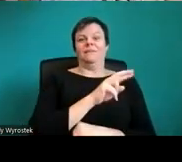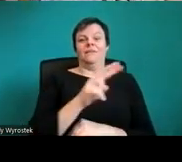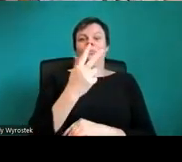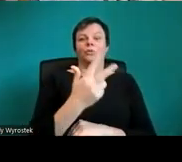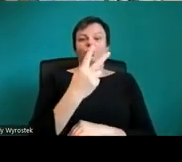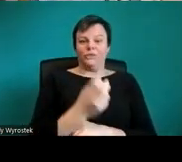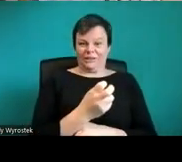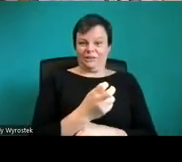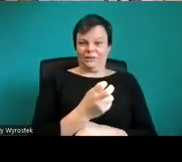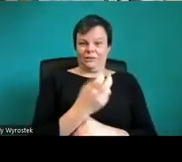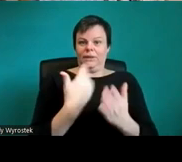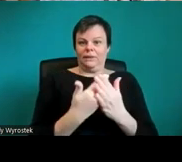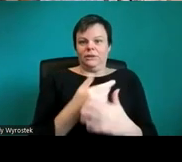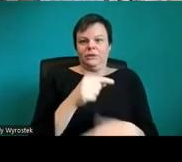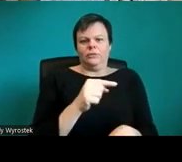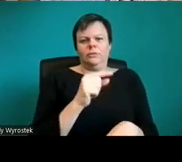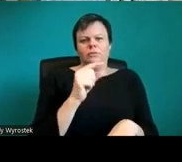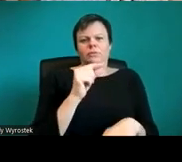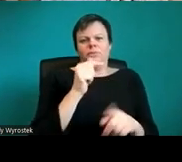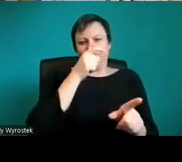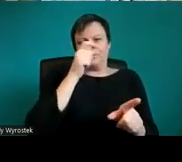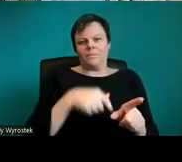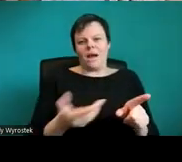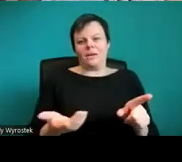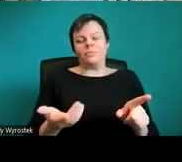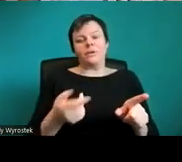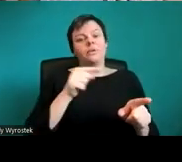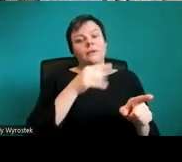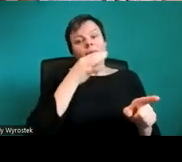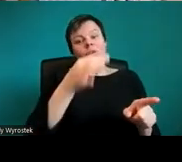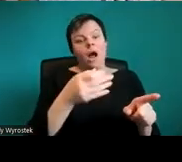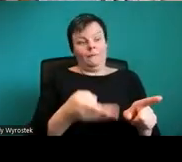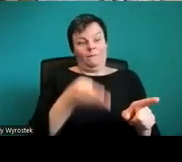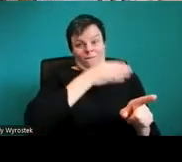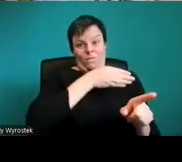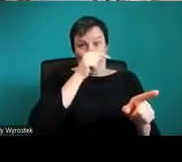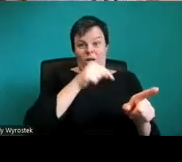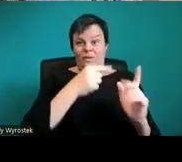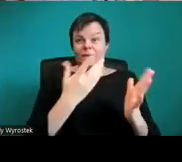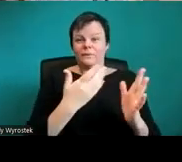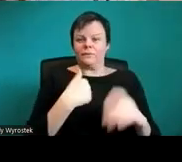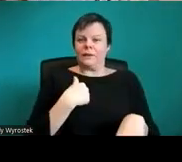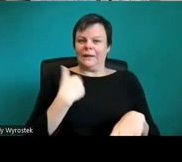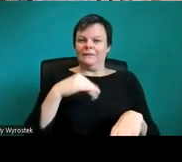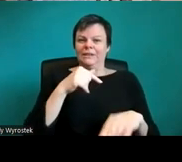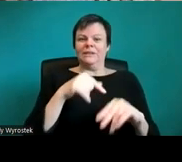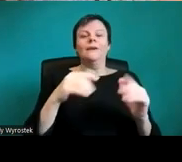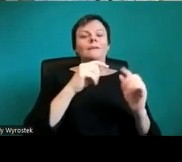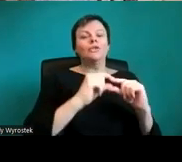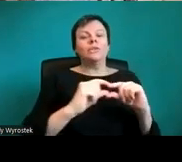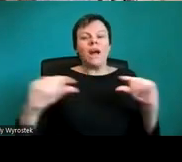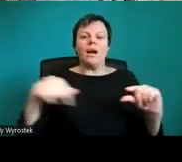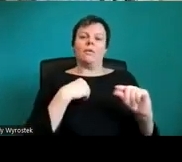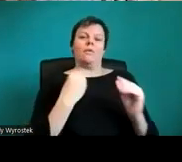Ich habe nämlich diese Fußzähle als dekorativ markiert, was man auch tun sollte. Das ist so Vorschrift, damit eben